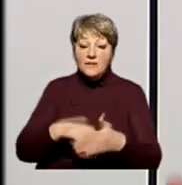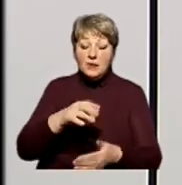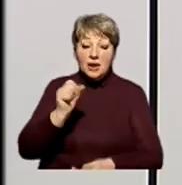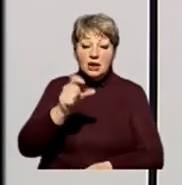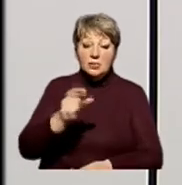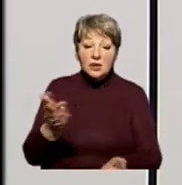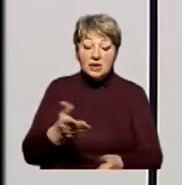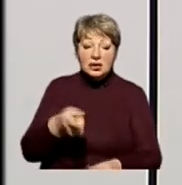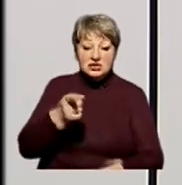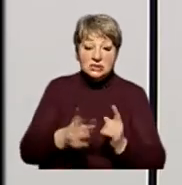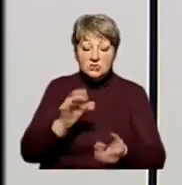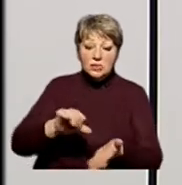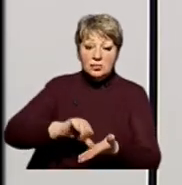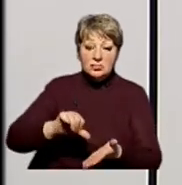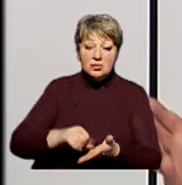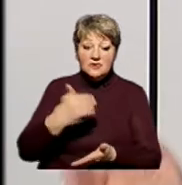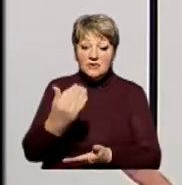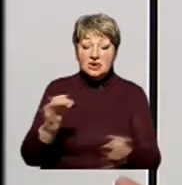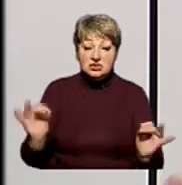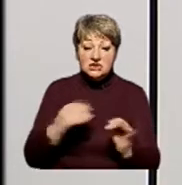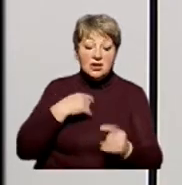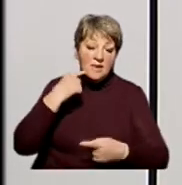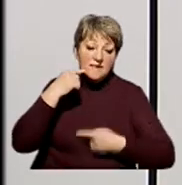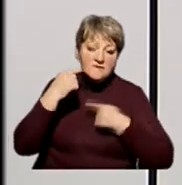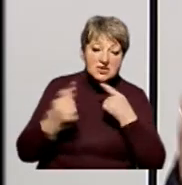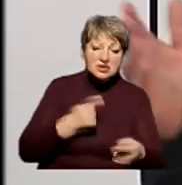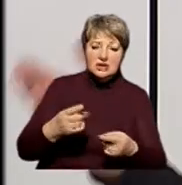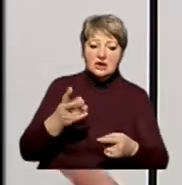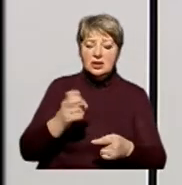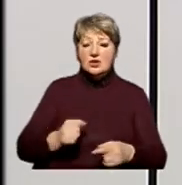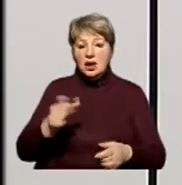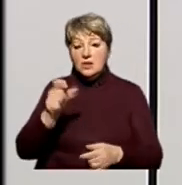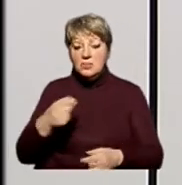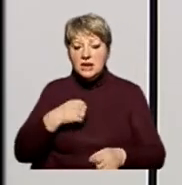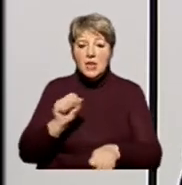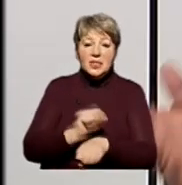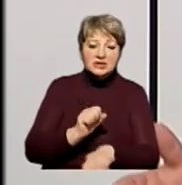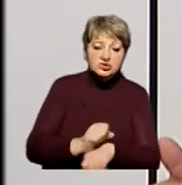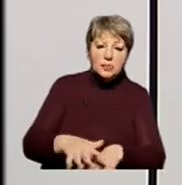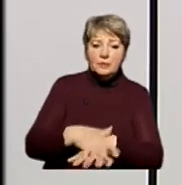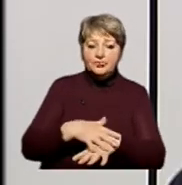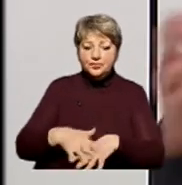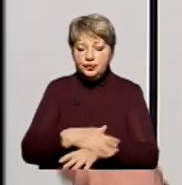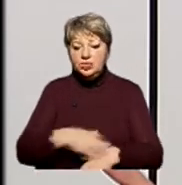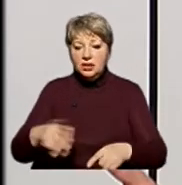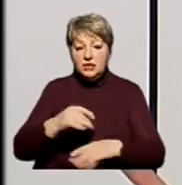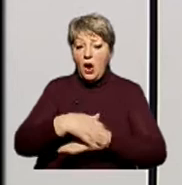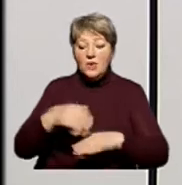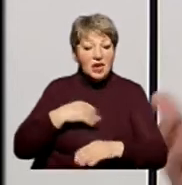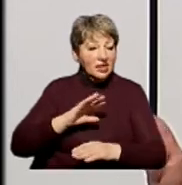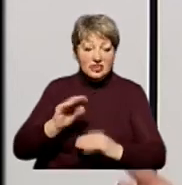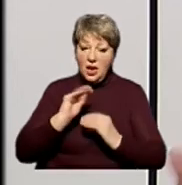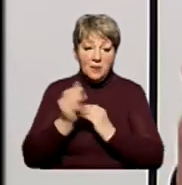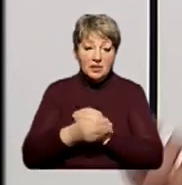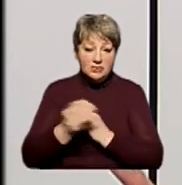А людина, яка буде дійсно представляти наші інтереси. Я постійно з людьми. Я на базарі, я на зупинках транспорту, я на вулицях. Я не ховаюся від людей.